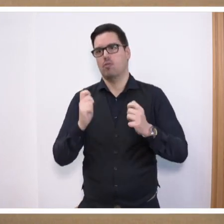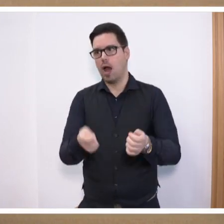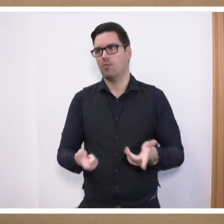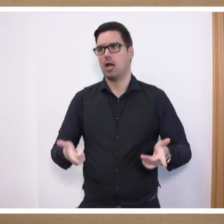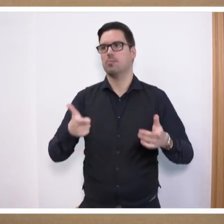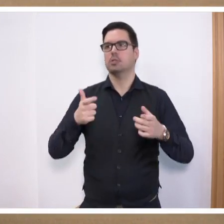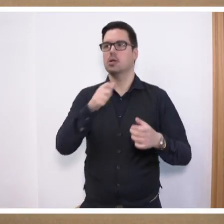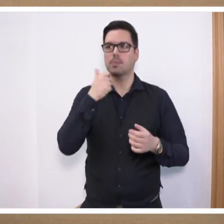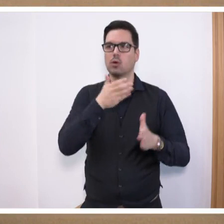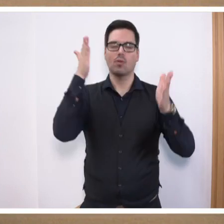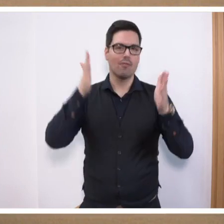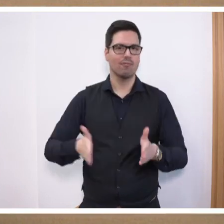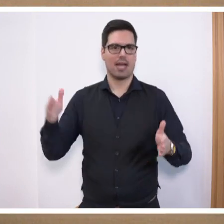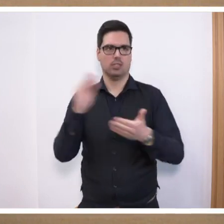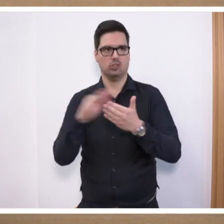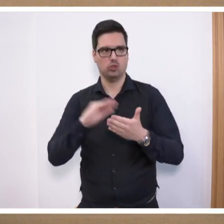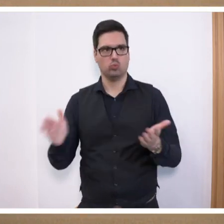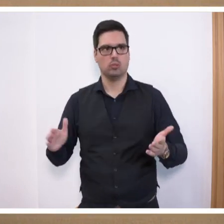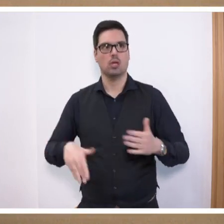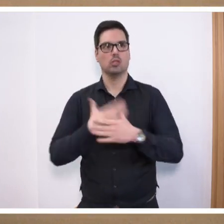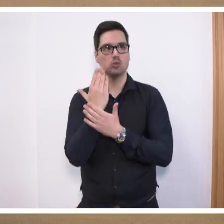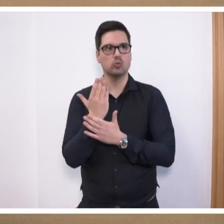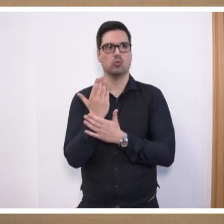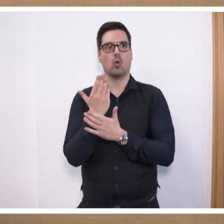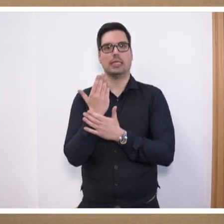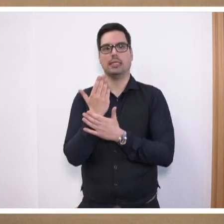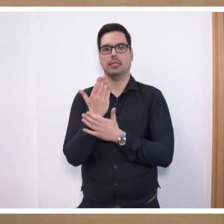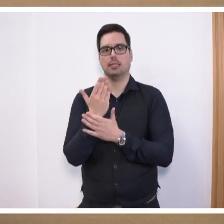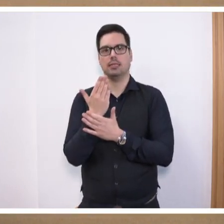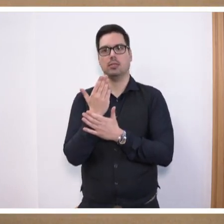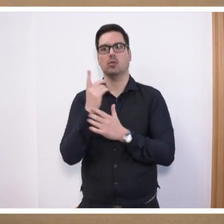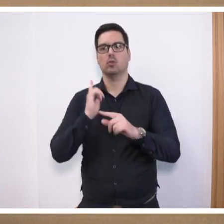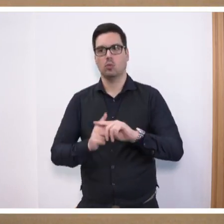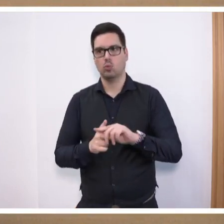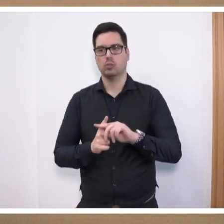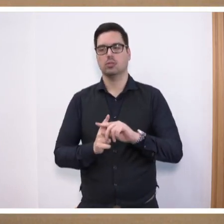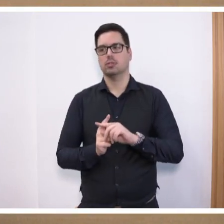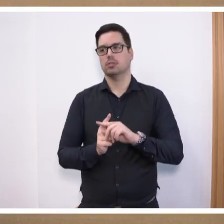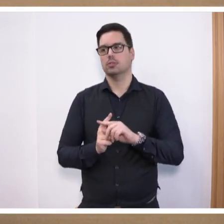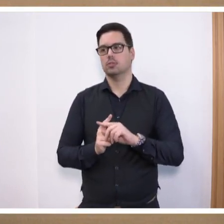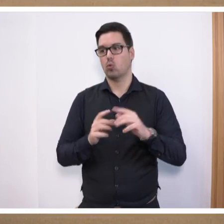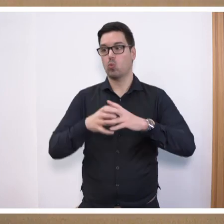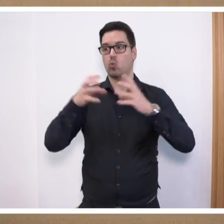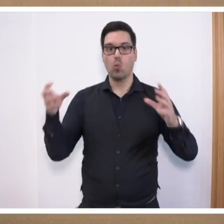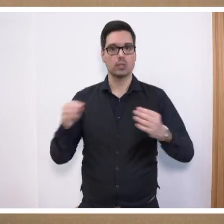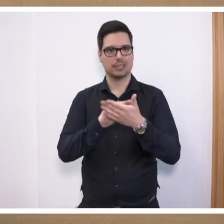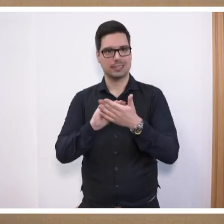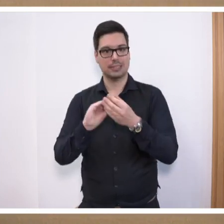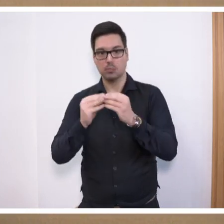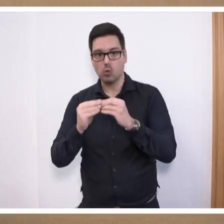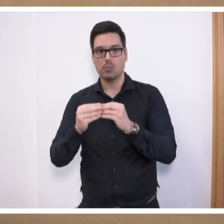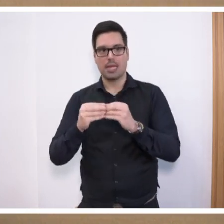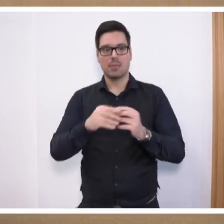Berufsfachschulen wurden neu gestartet. Und es gibt große Probleme, weil es an